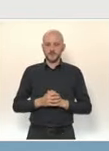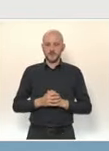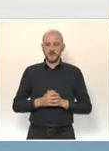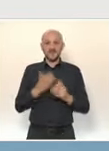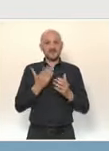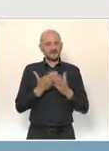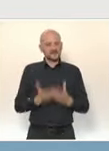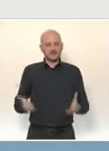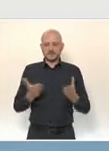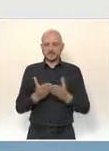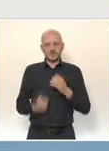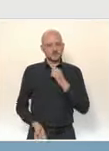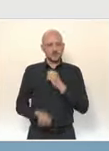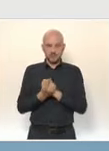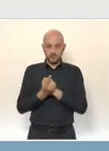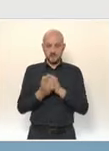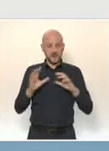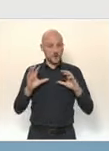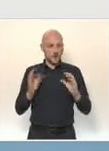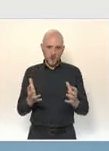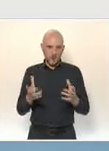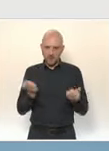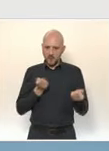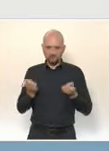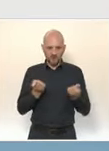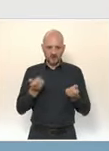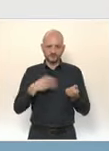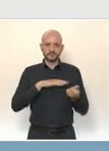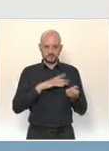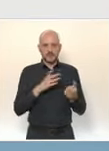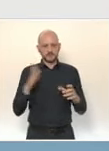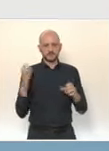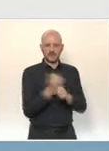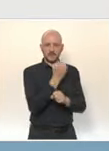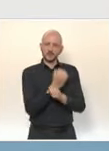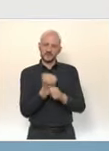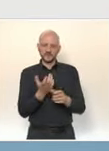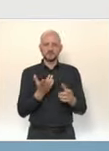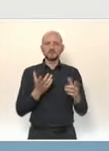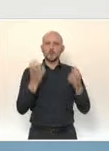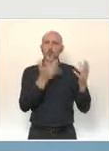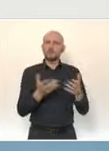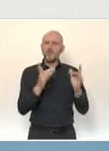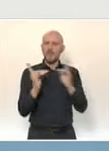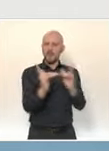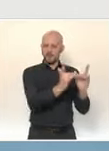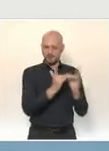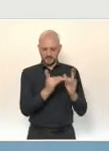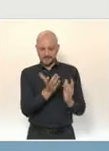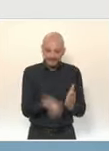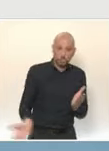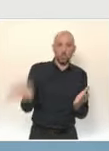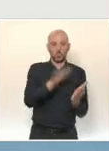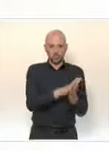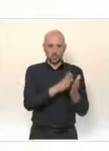exceptionnelle en ayant réussi à doubler le nombre de lits par rapport à nos capacités normales. Cela représente une charge très lourde